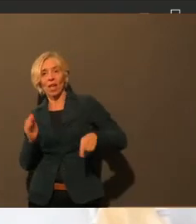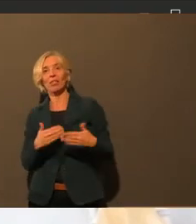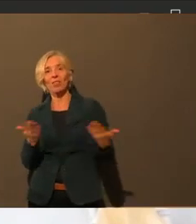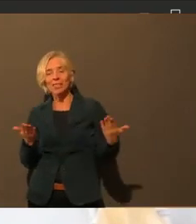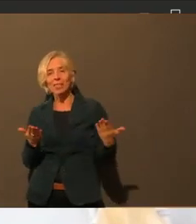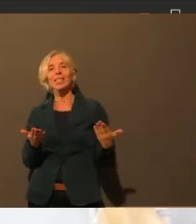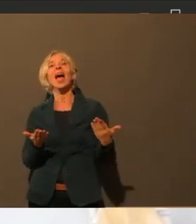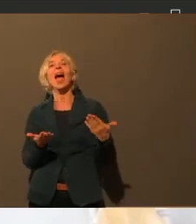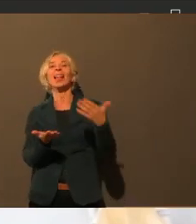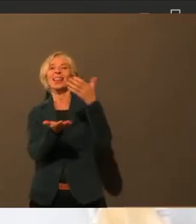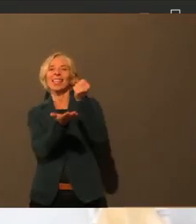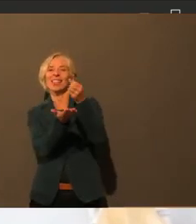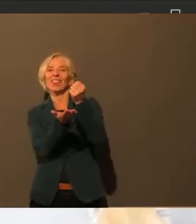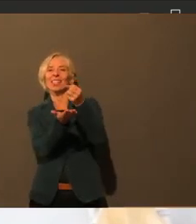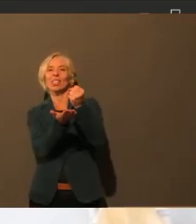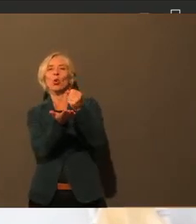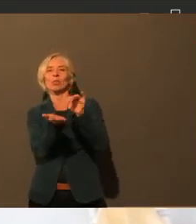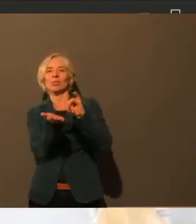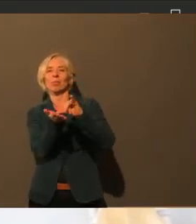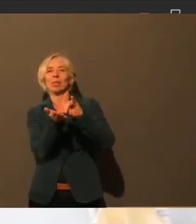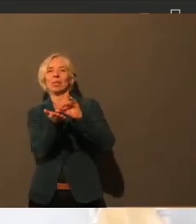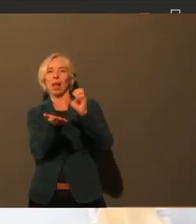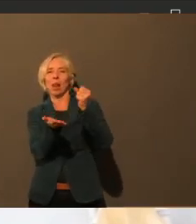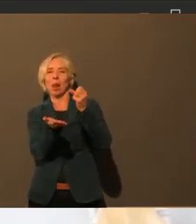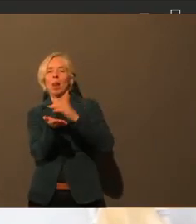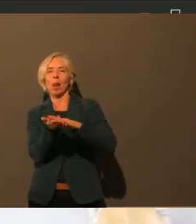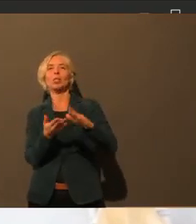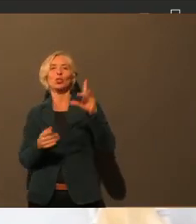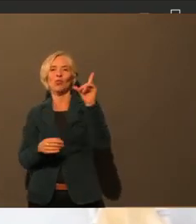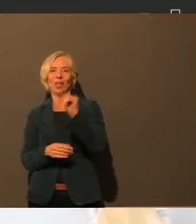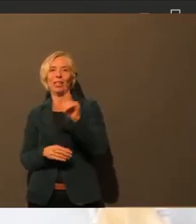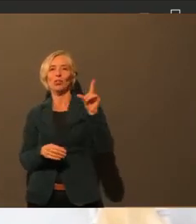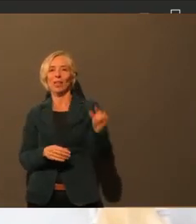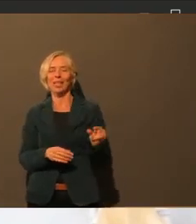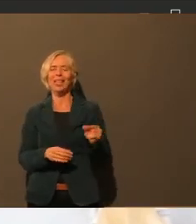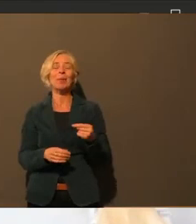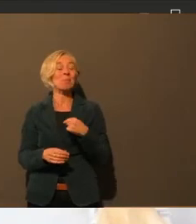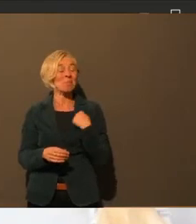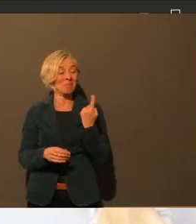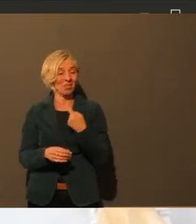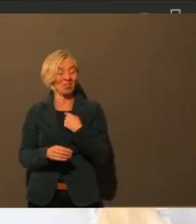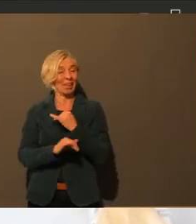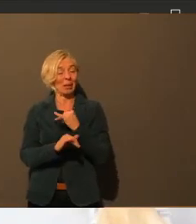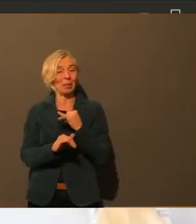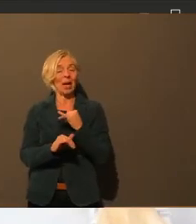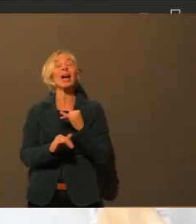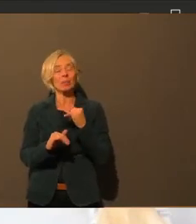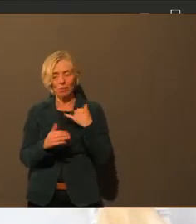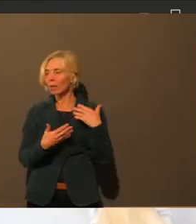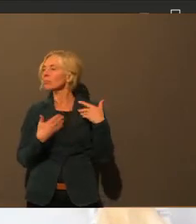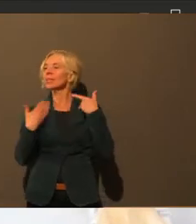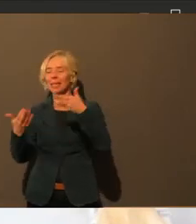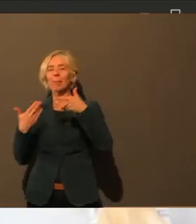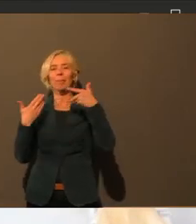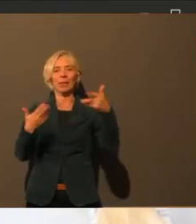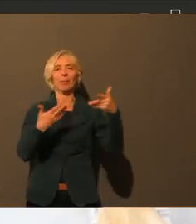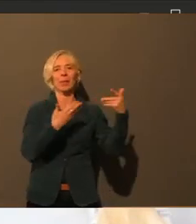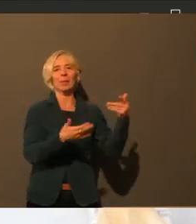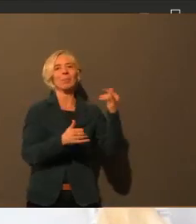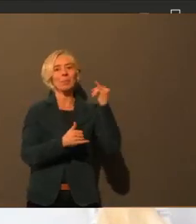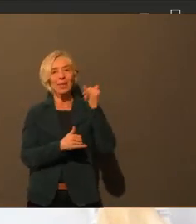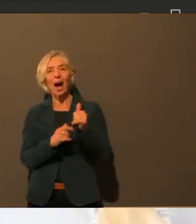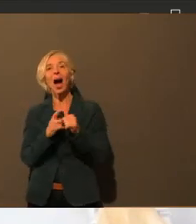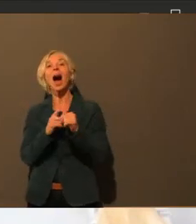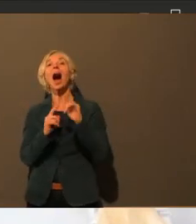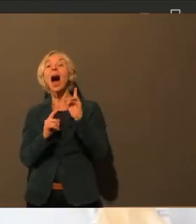zu tun, dass wir auch empfehlen, sorgsam mit dem Thema Desinfektionsmittel an den Schulen umzugehen.